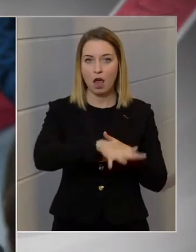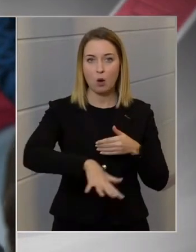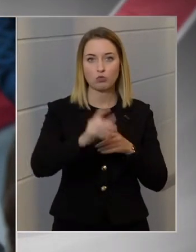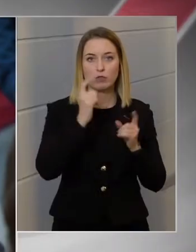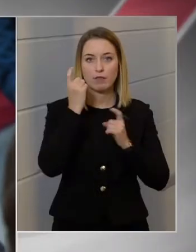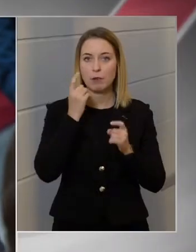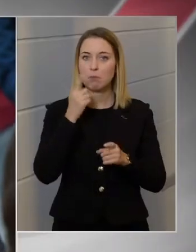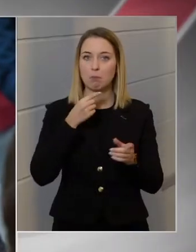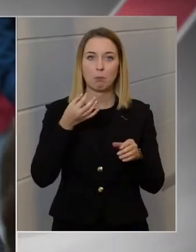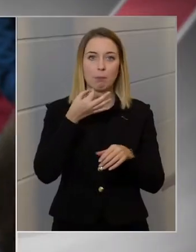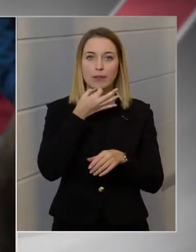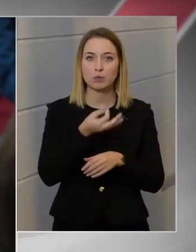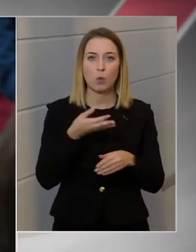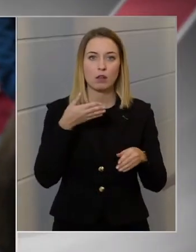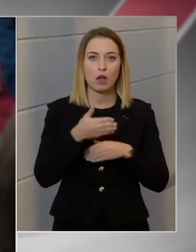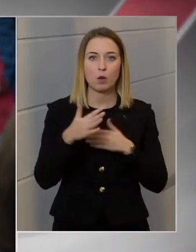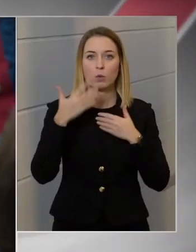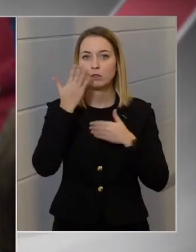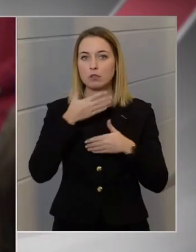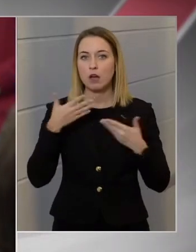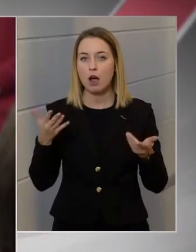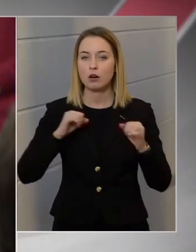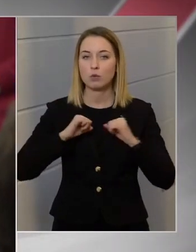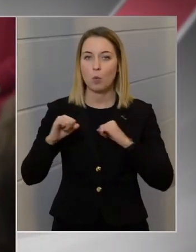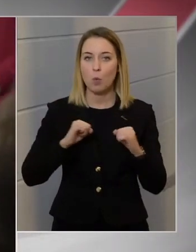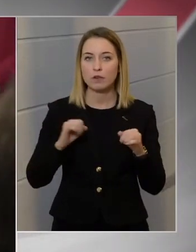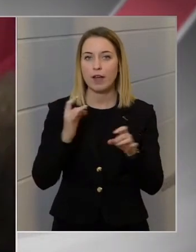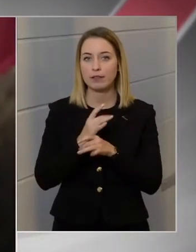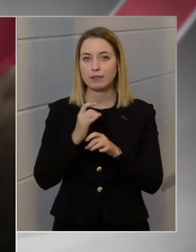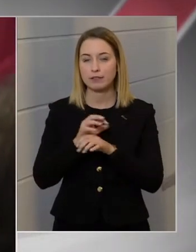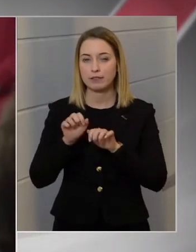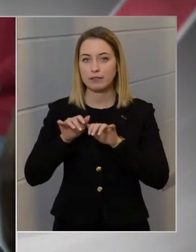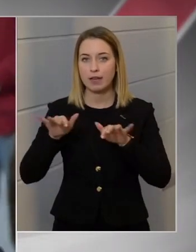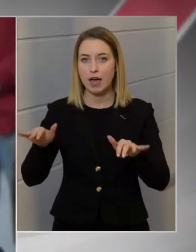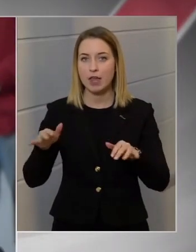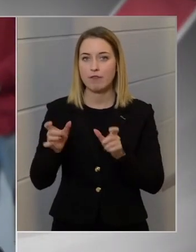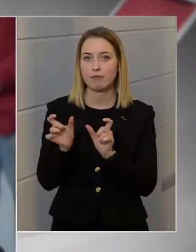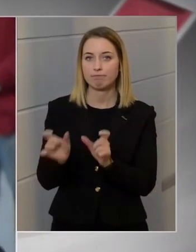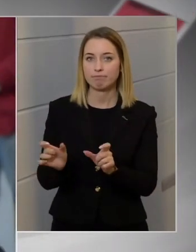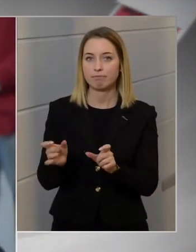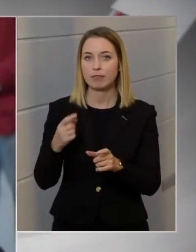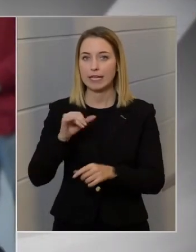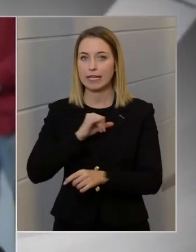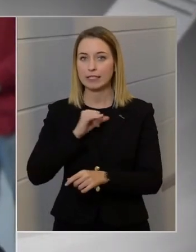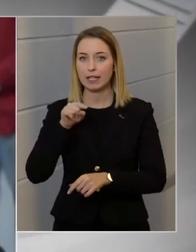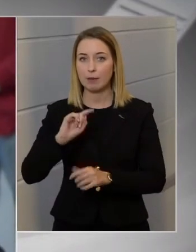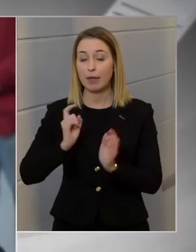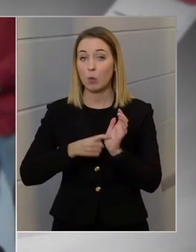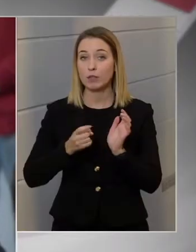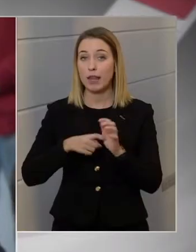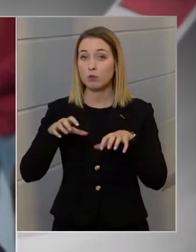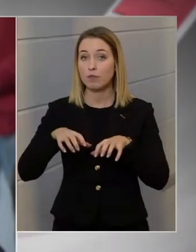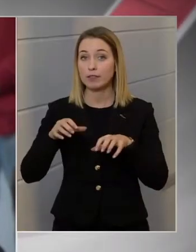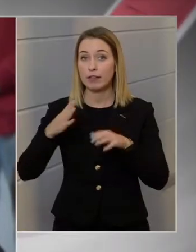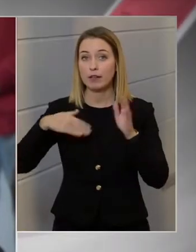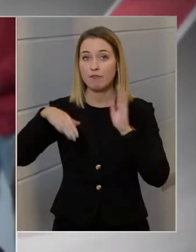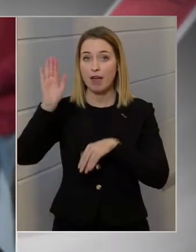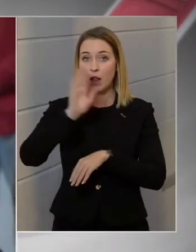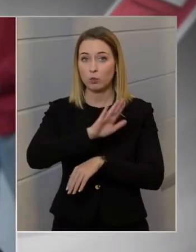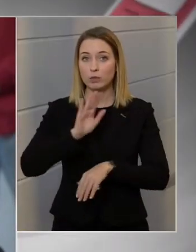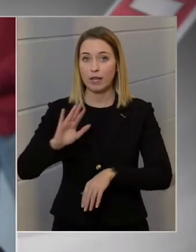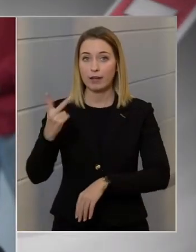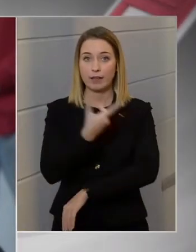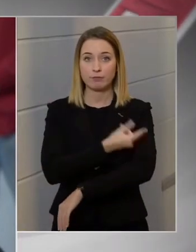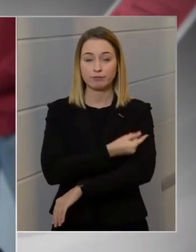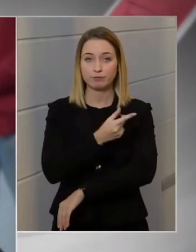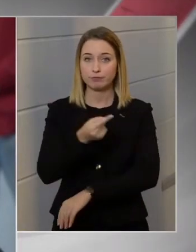hogy mit szólnának, hogyha a kormány a járvány megfékezése érdekében kötelezővé tenné a védőoltást a felnőtt lakosság